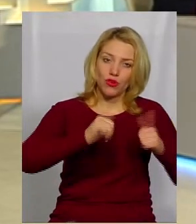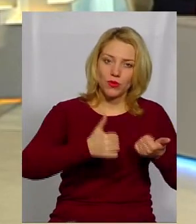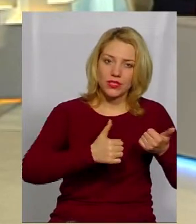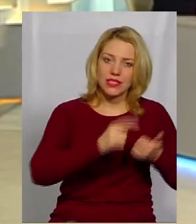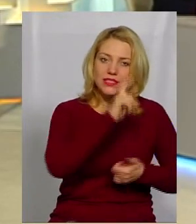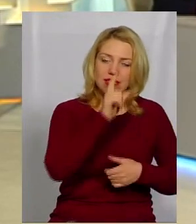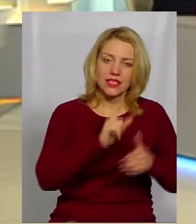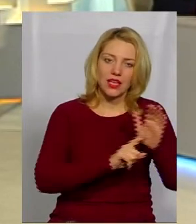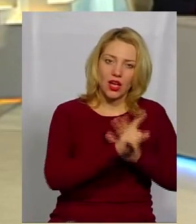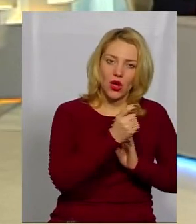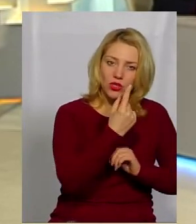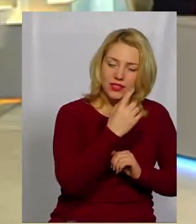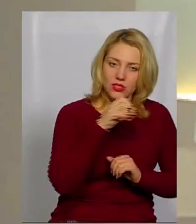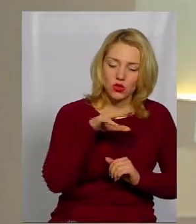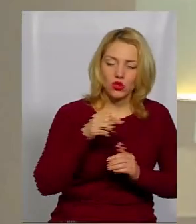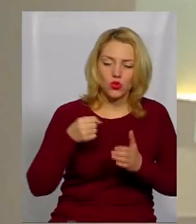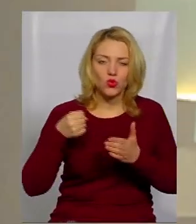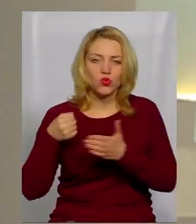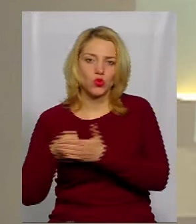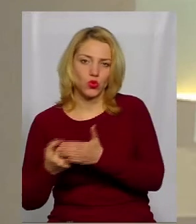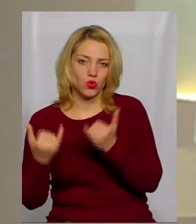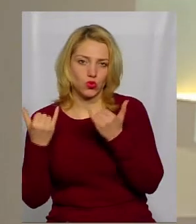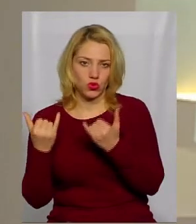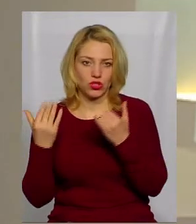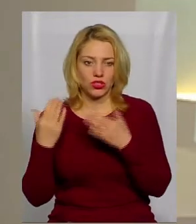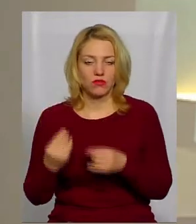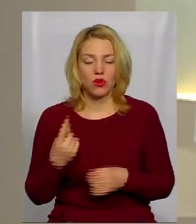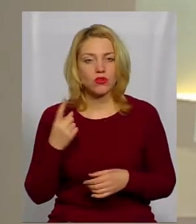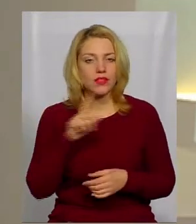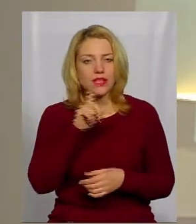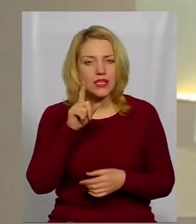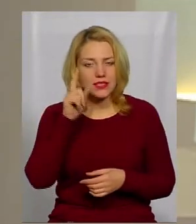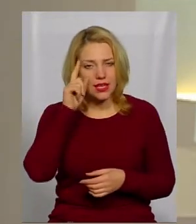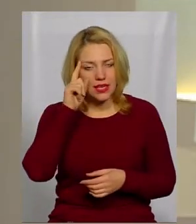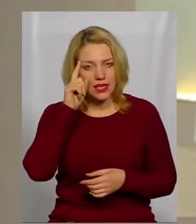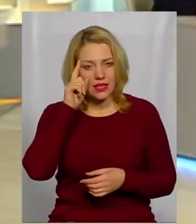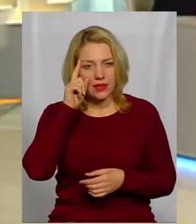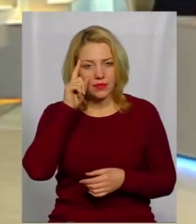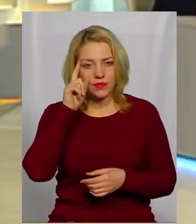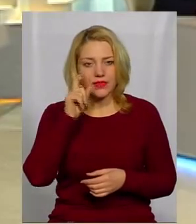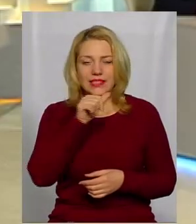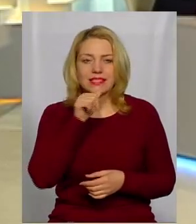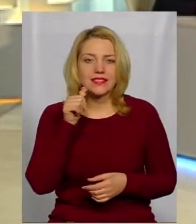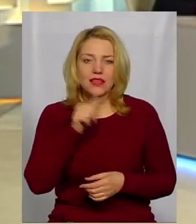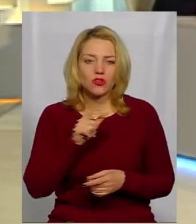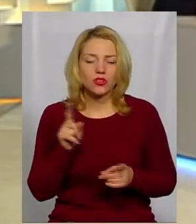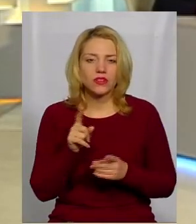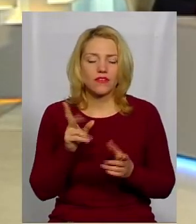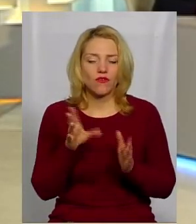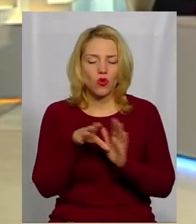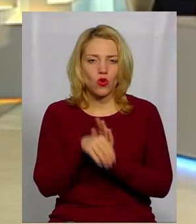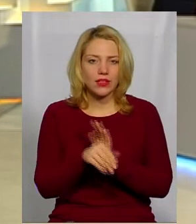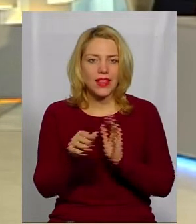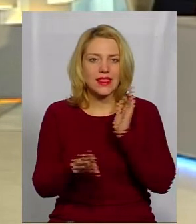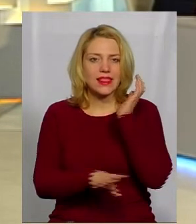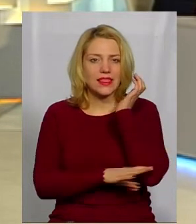до сьогоднішніх днів. Одна з загадок, до якого періоду ви відносяться дерев'яні конструкції.